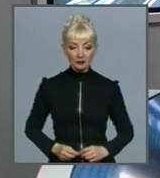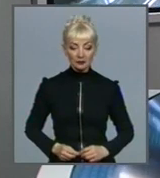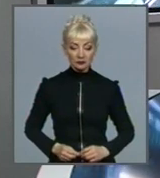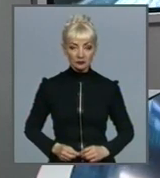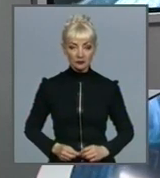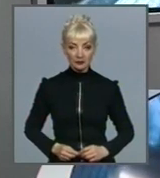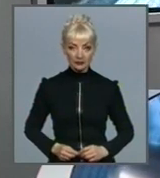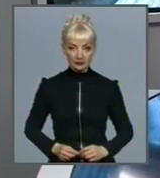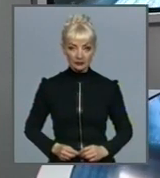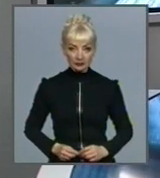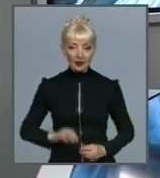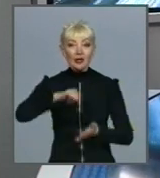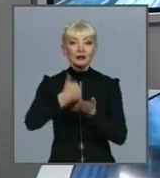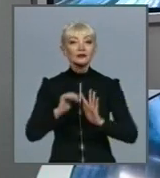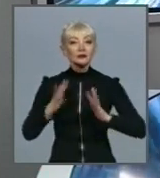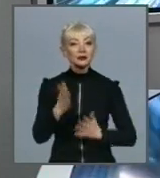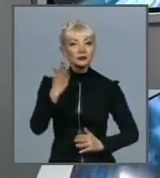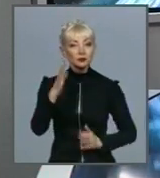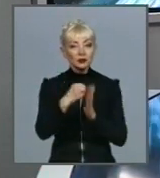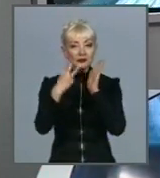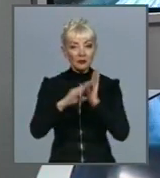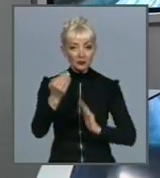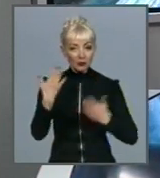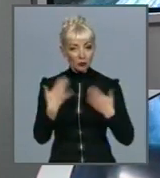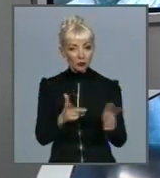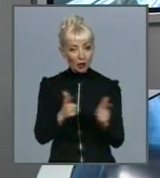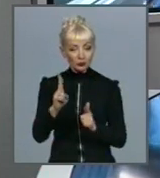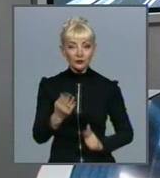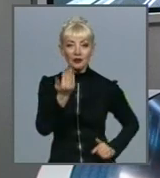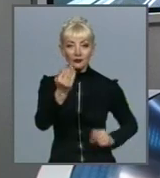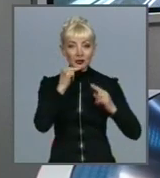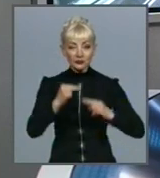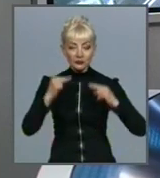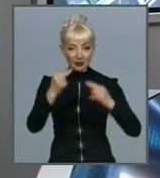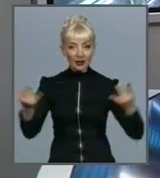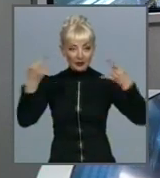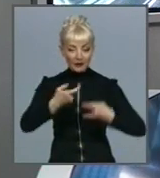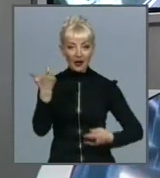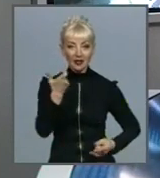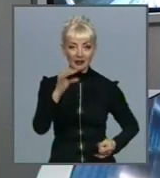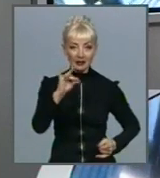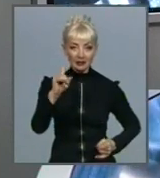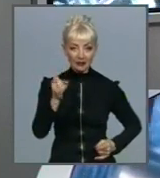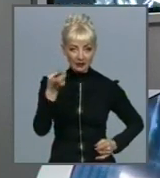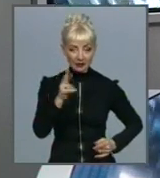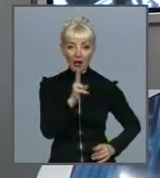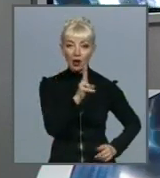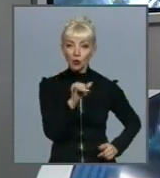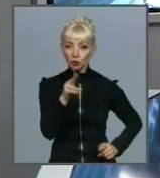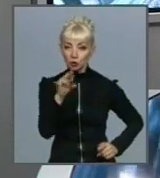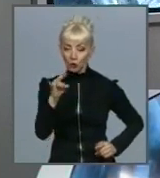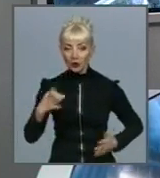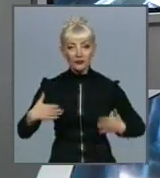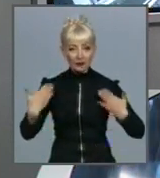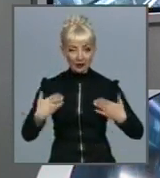Головні події вівторка, 18 лютого, вже зібрані та готові до вашої уваги в ефірі Харківській звісті. У студії Евгенія Кутнова мої вітання. На початку